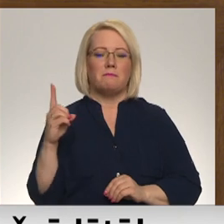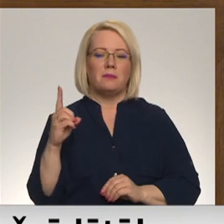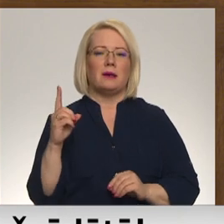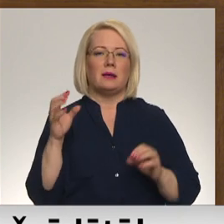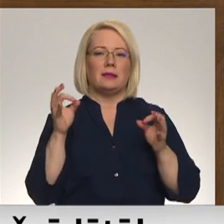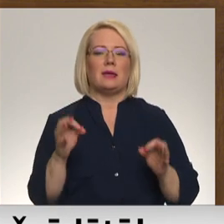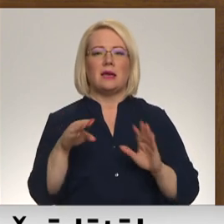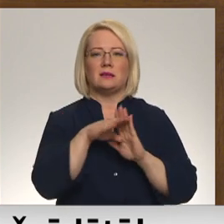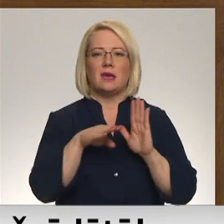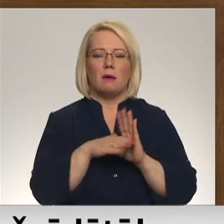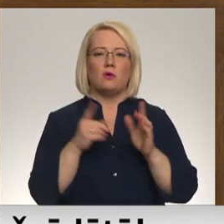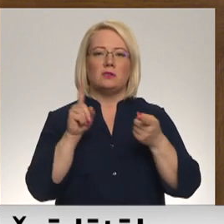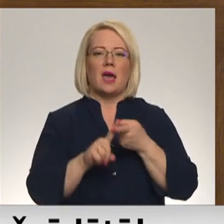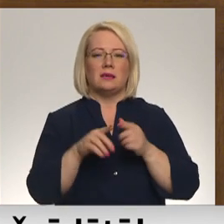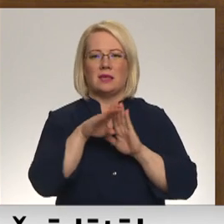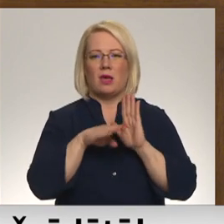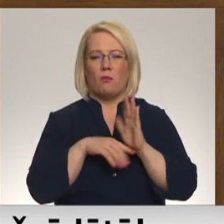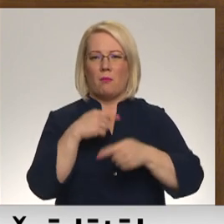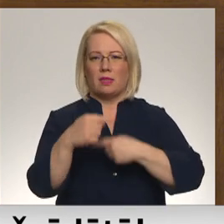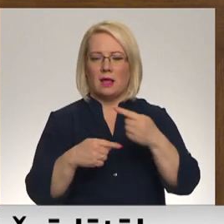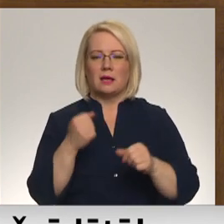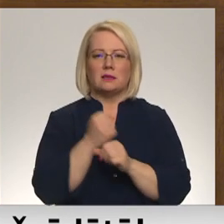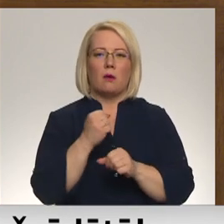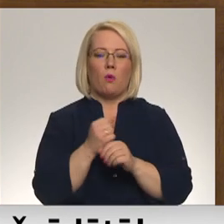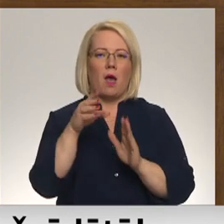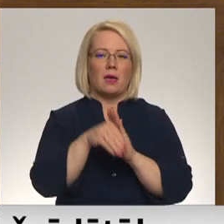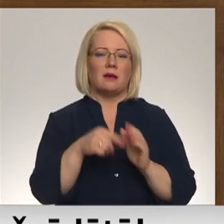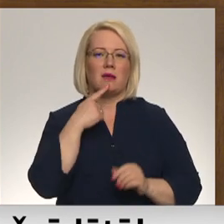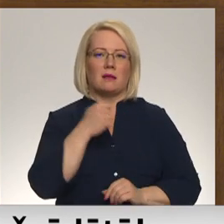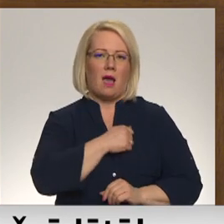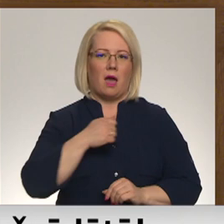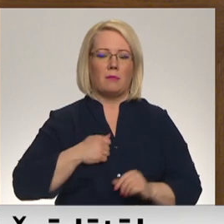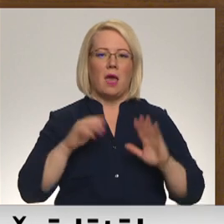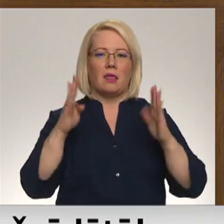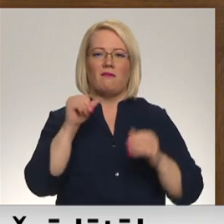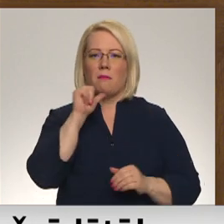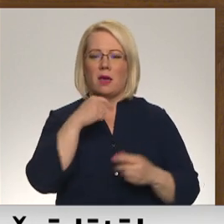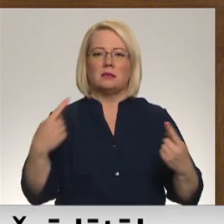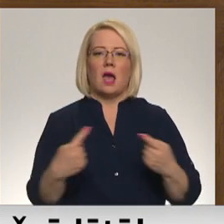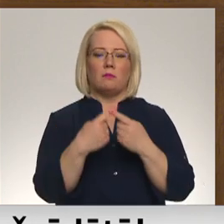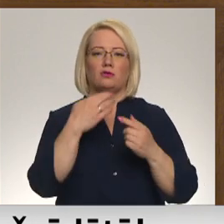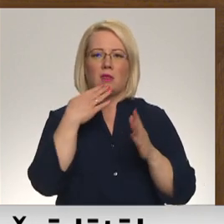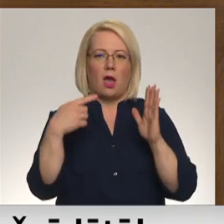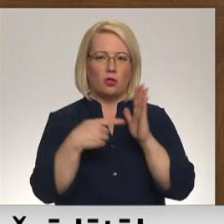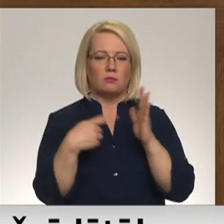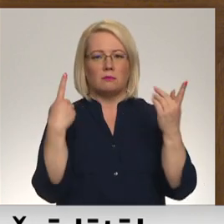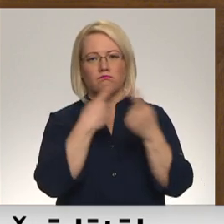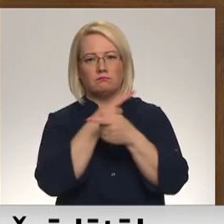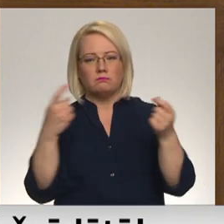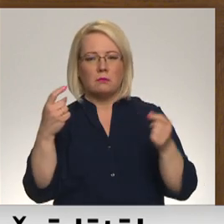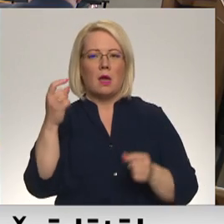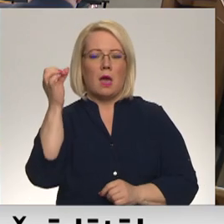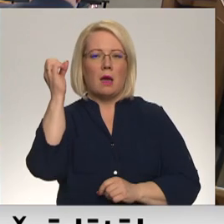saistību mantinieci, kuras sastāvā darbojā sarkina armija. 9. mājas ir atbilstošākais datums, kad būtu izsludināma